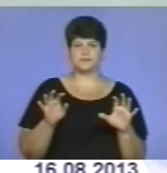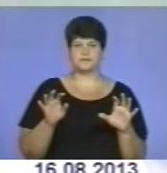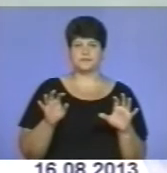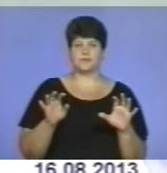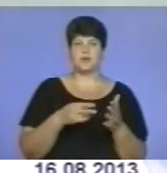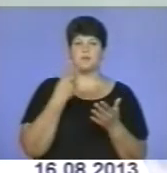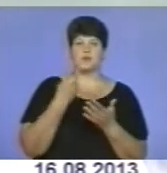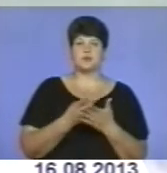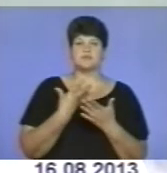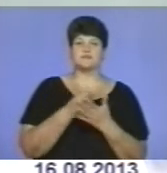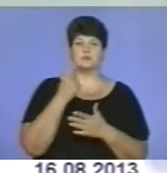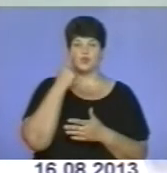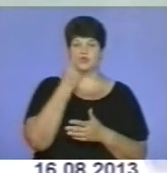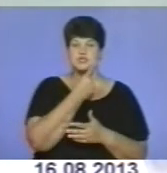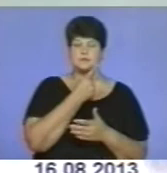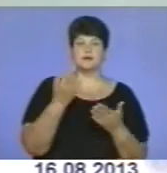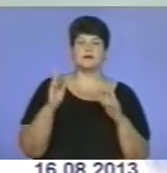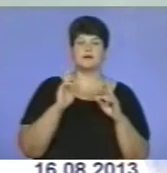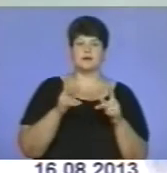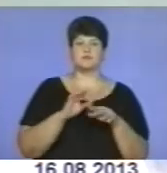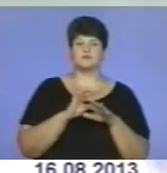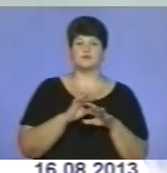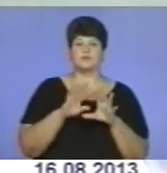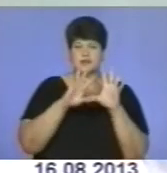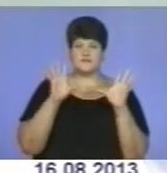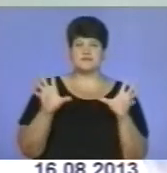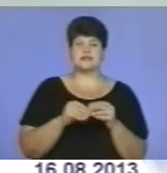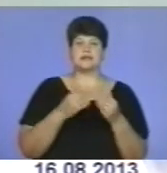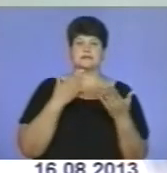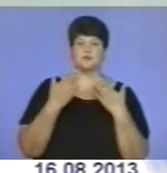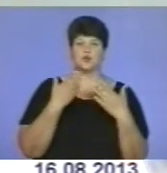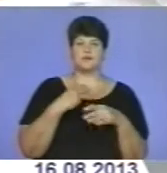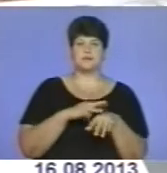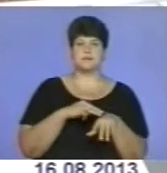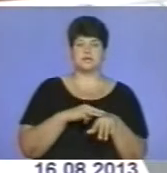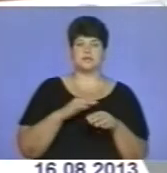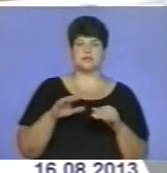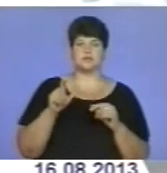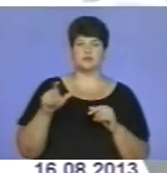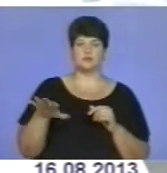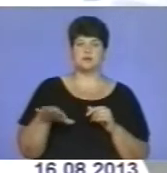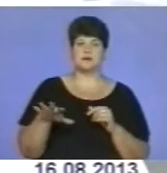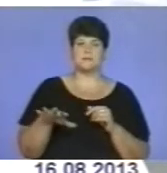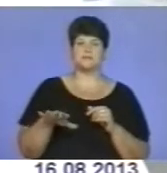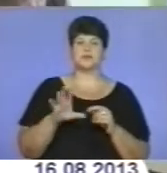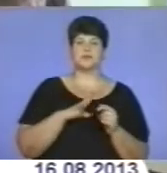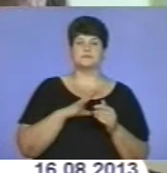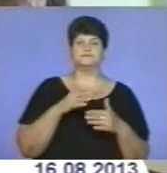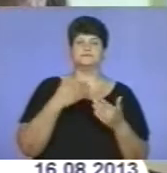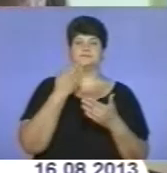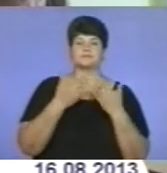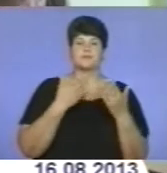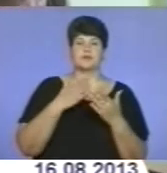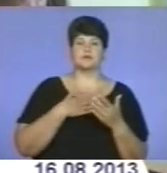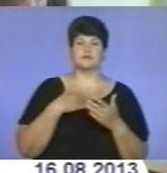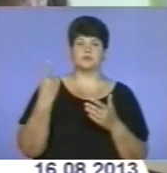Побачити своїми очима, яким чином відбувається взагалі пілкування міліції з народом. Спектр питань, які адресували полковники міліції жителі